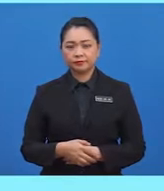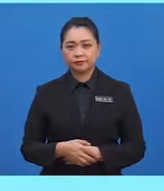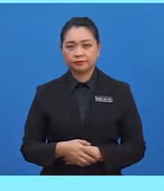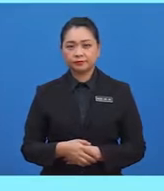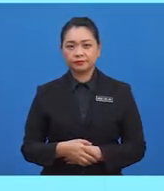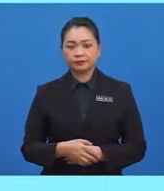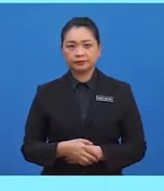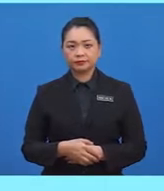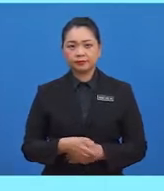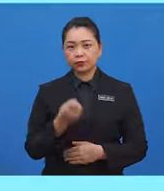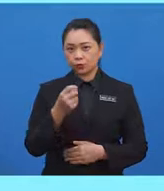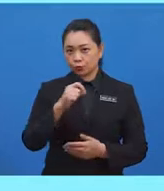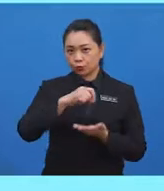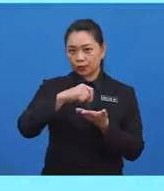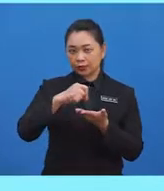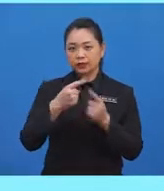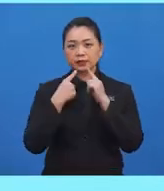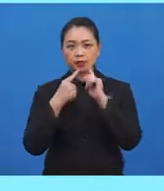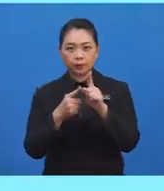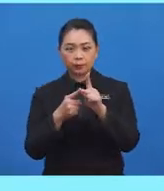Lengkapkan jawapan murid-murid.